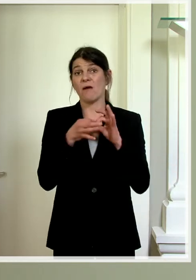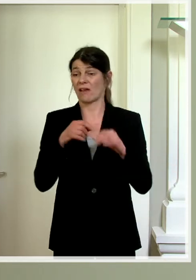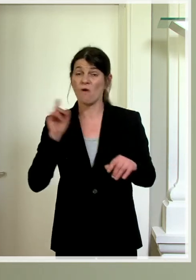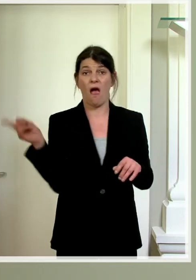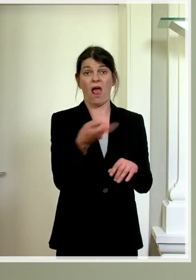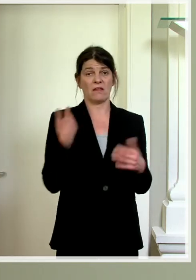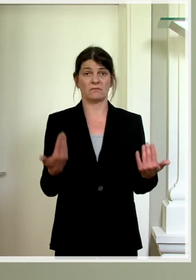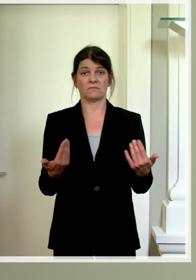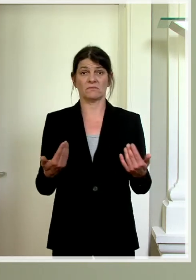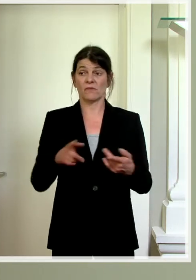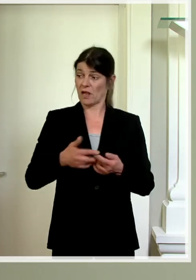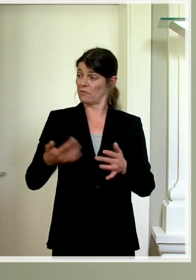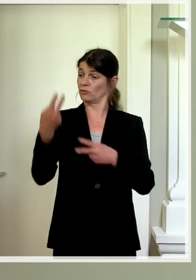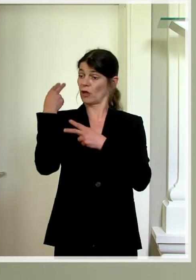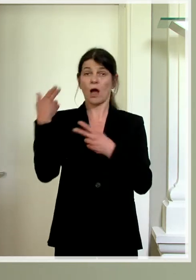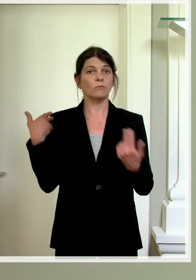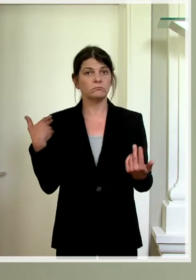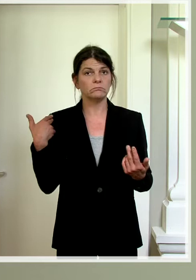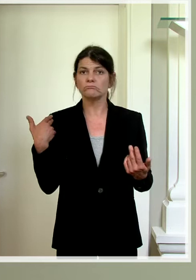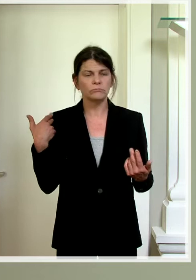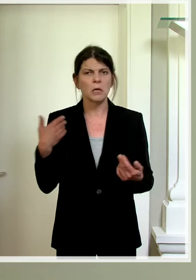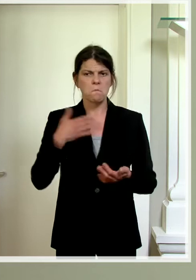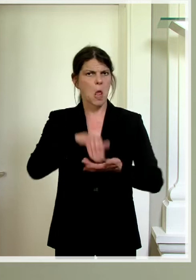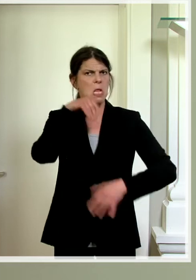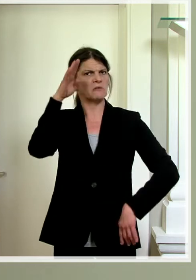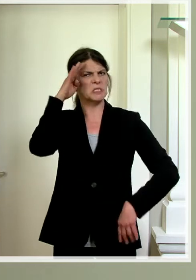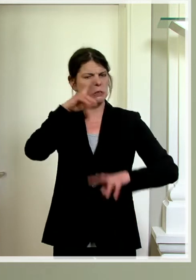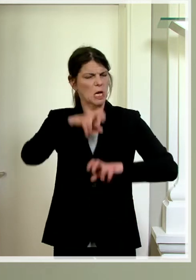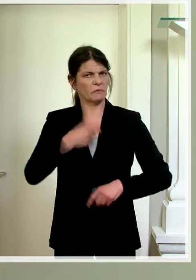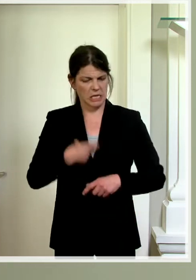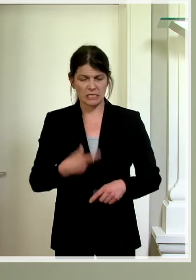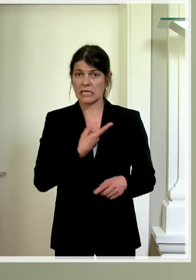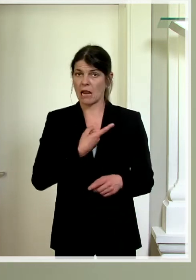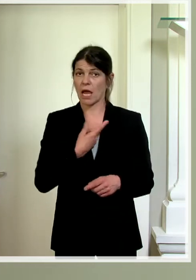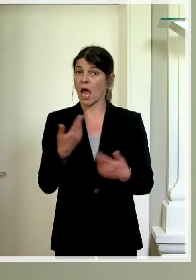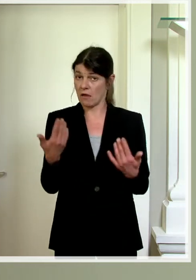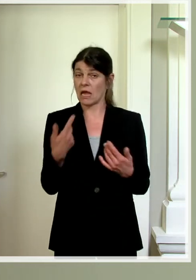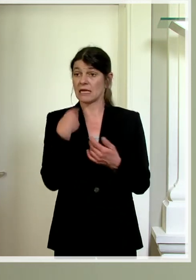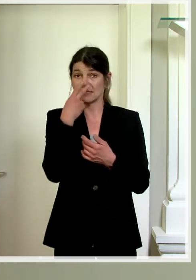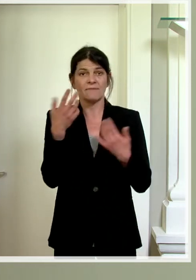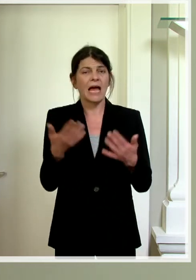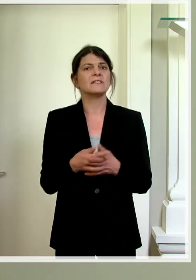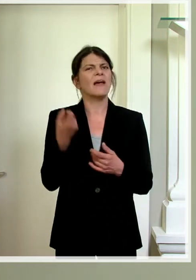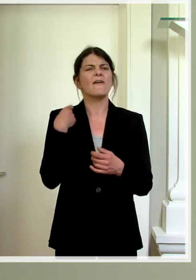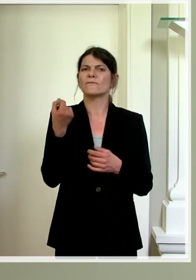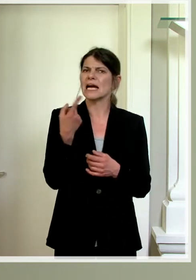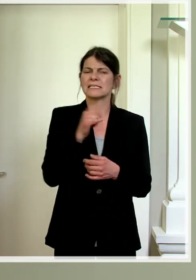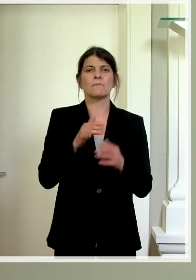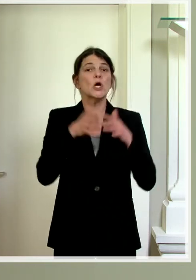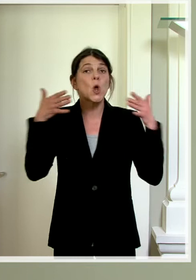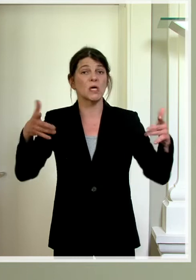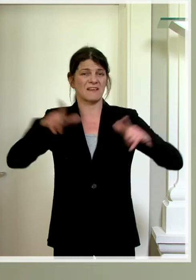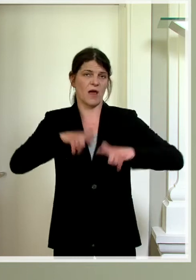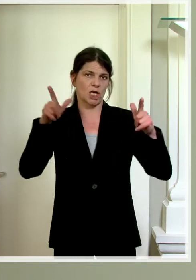Wenn wir die Vergangenheit anschauen, man muss kein Wissenschaftler sein, um das zu sehen, dann waren es fast immer große